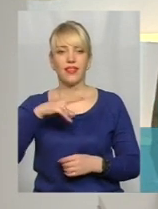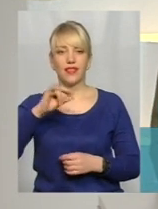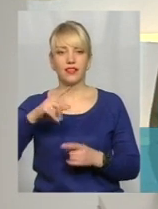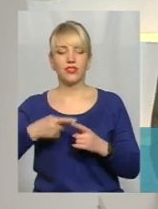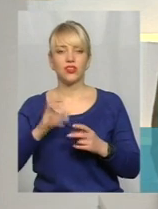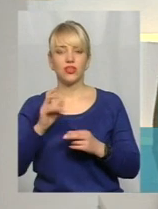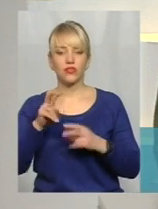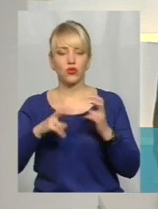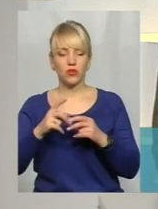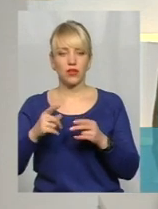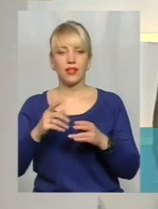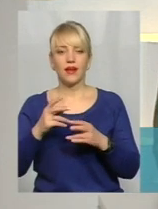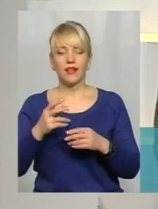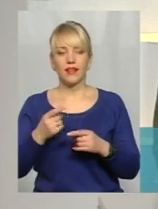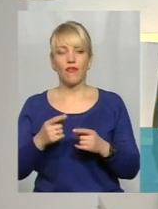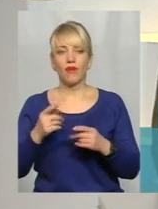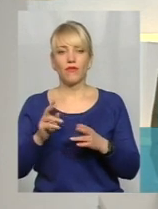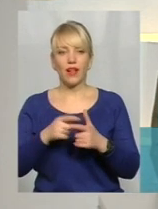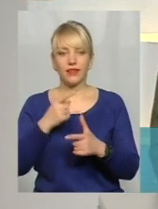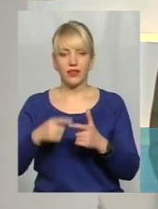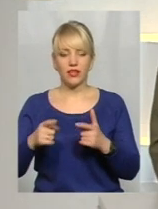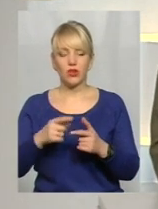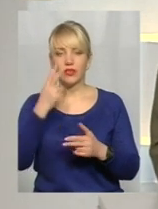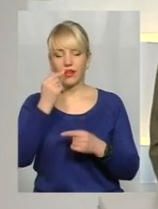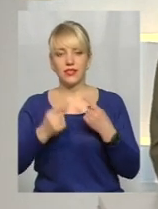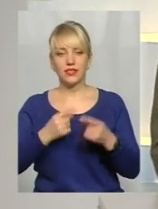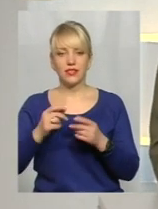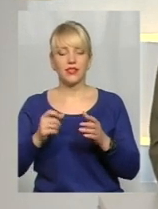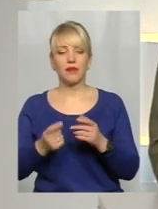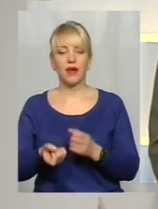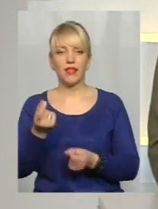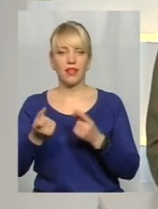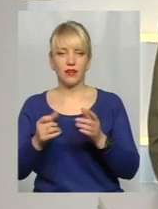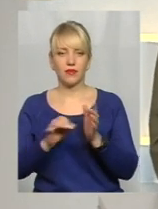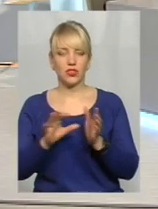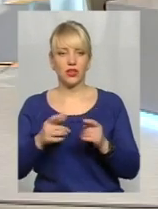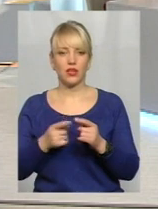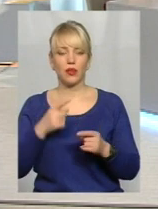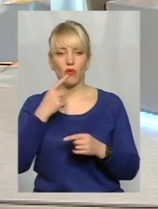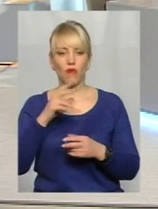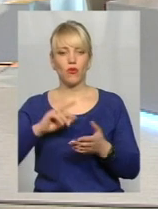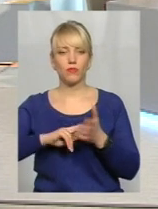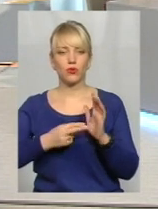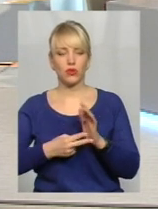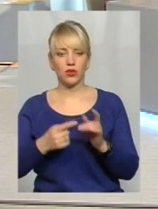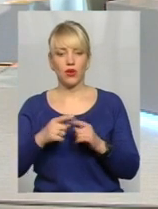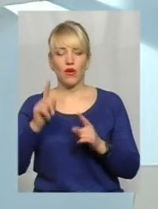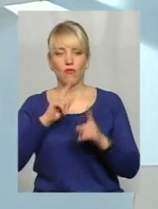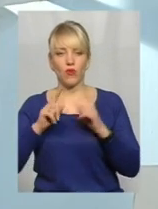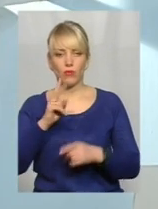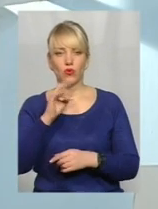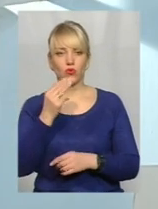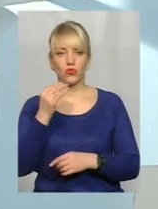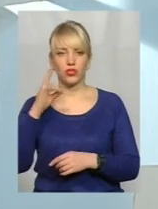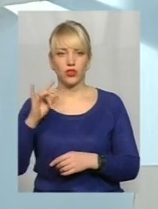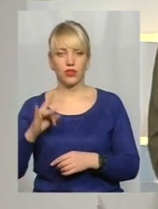традиційним жерелам енергії, про це нині у темі дня, поговоримо із координатором форуму Степаном Кушніром. Добрий вечір. Доброго